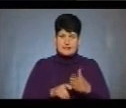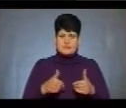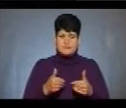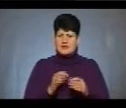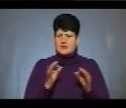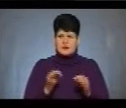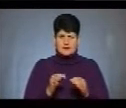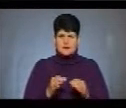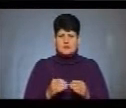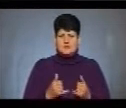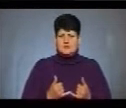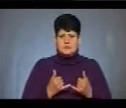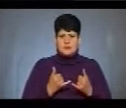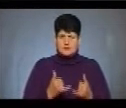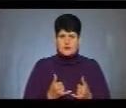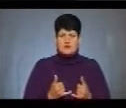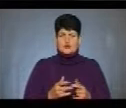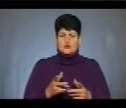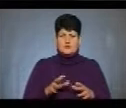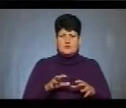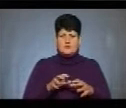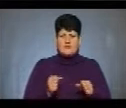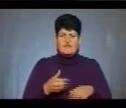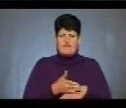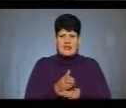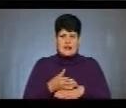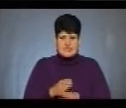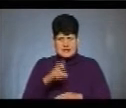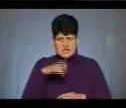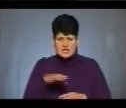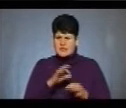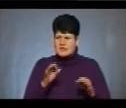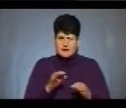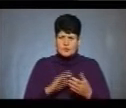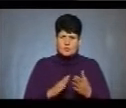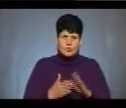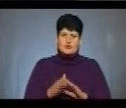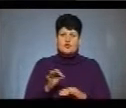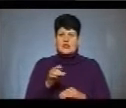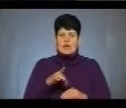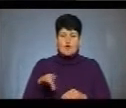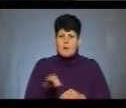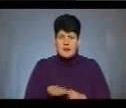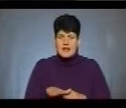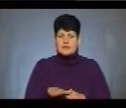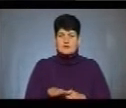компромісів щодо унітарності держави, ніякої федералізації, жодних компромісів щодо європейської та